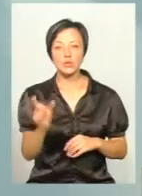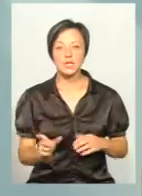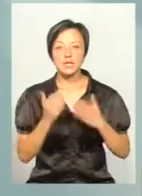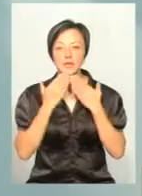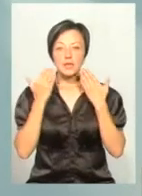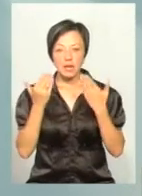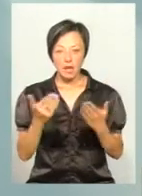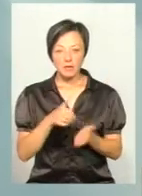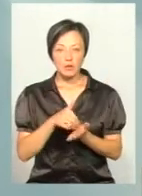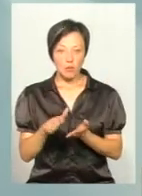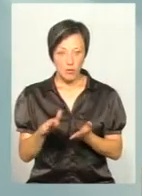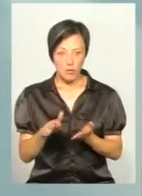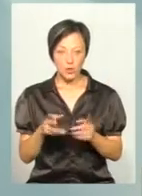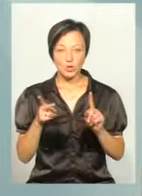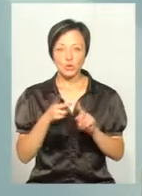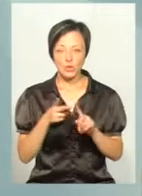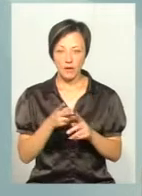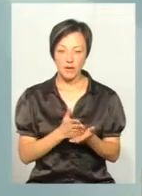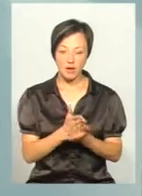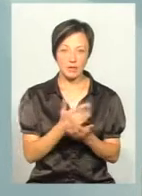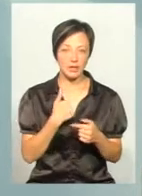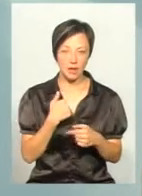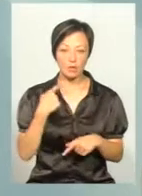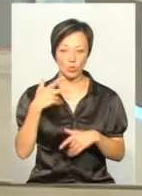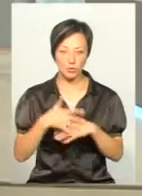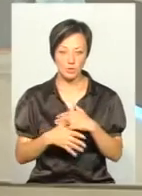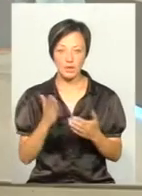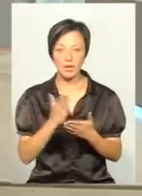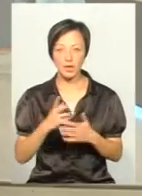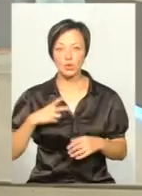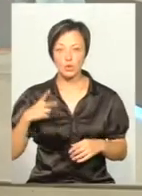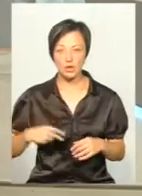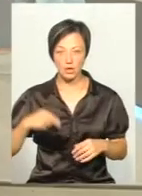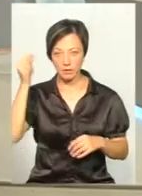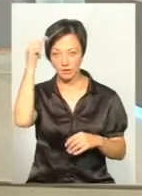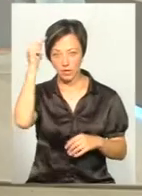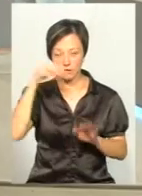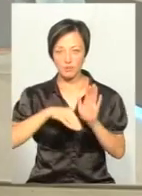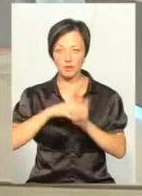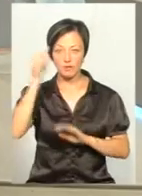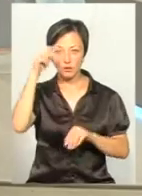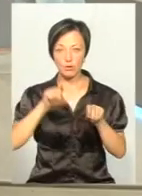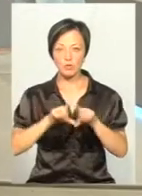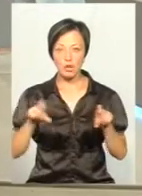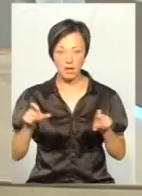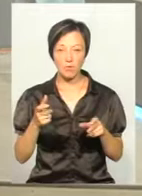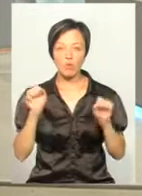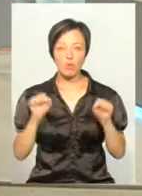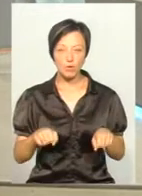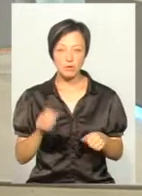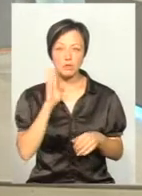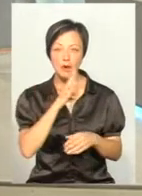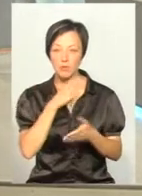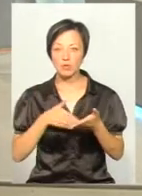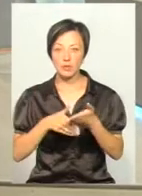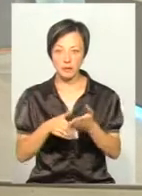зверталася і її відмовили, другий варіант. Я наскільки розумію, є донька, яка навчається в вищому начальному закладі, яка може мамі